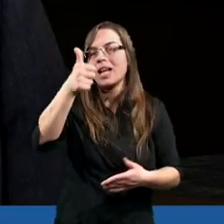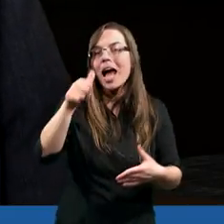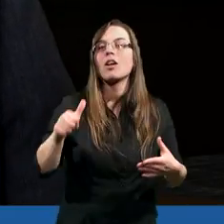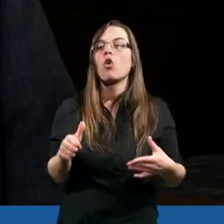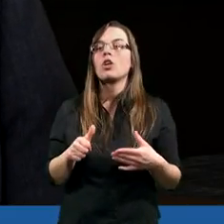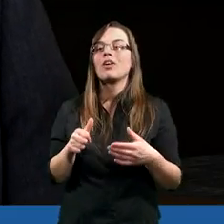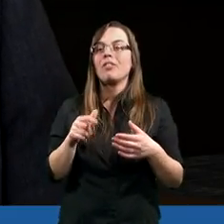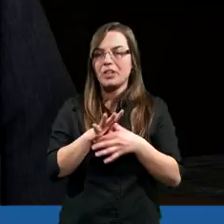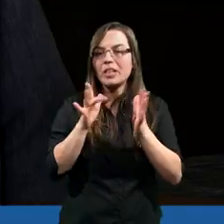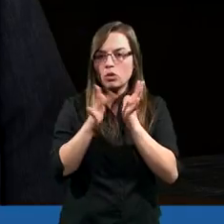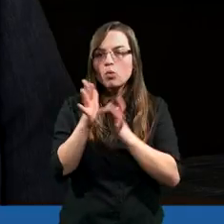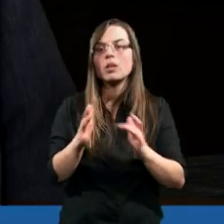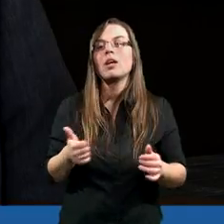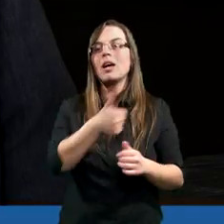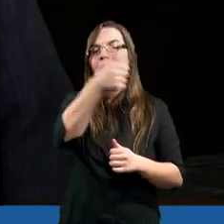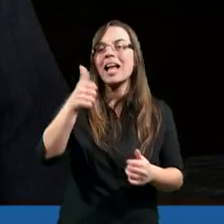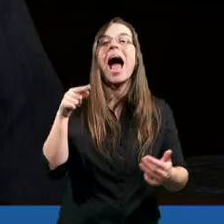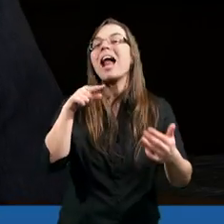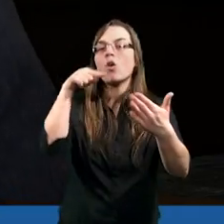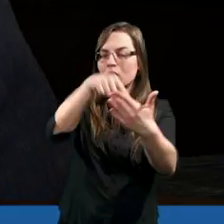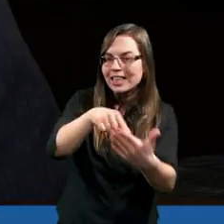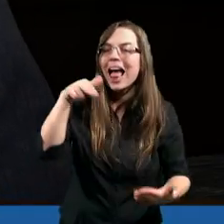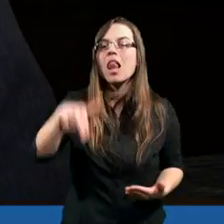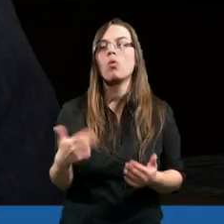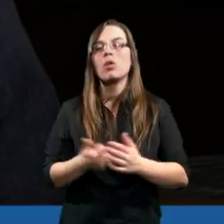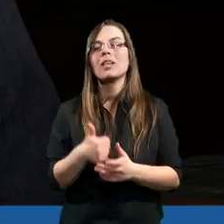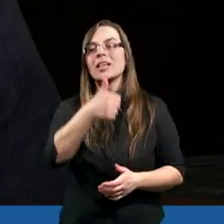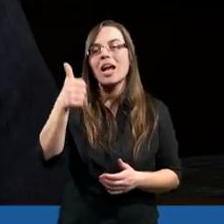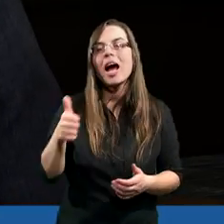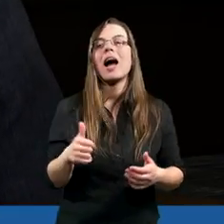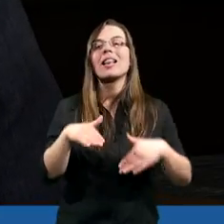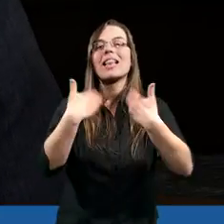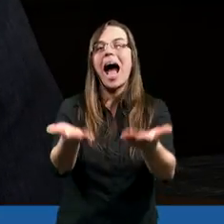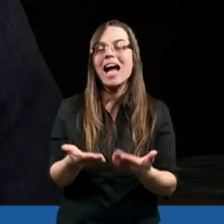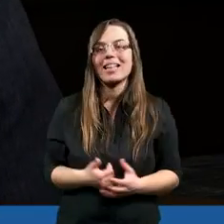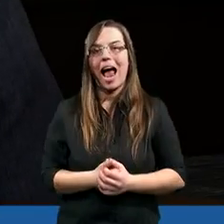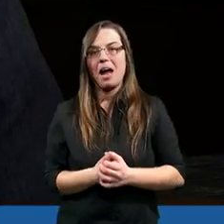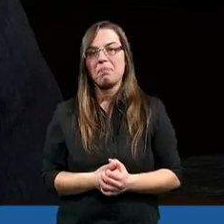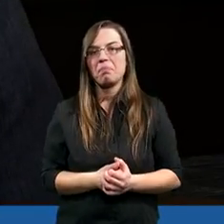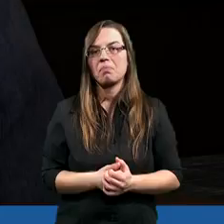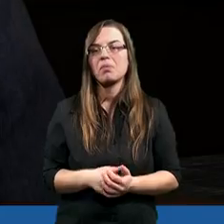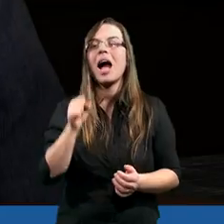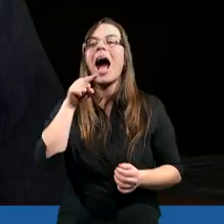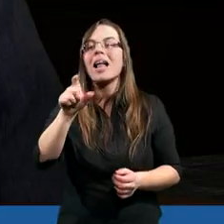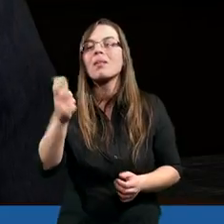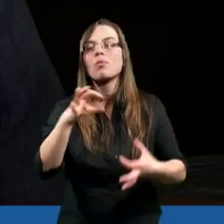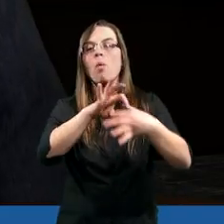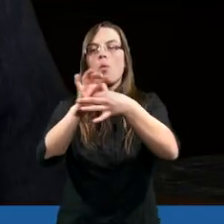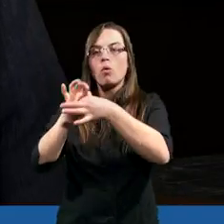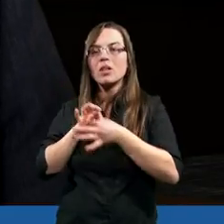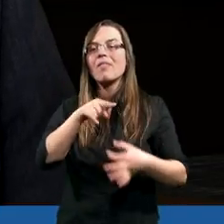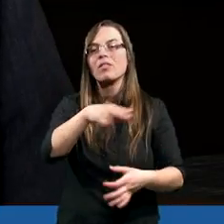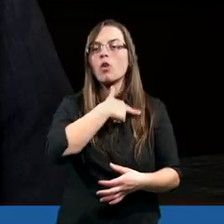Jedność myśli, jedność celu i jedność zdania. A tym, co